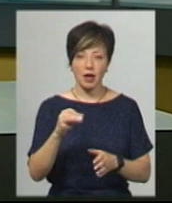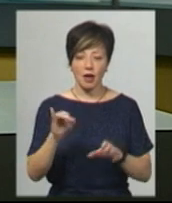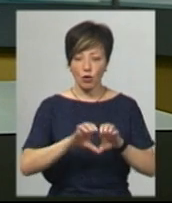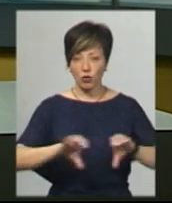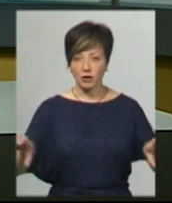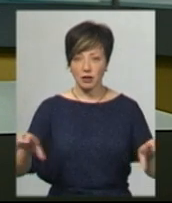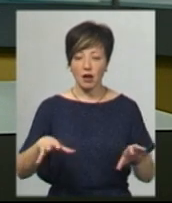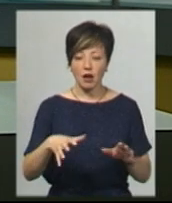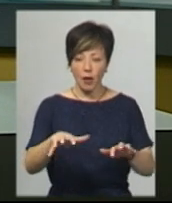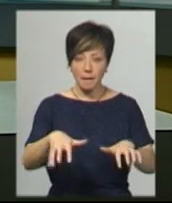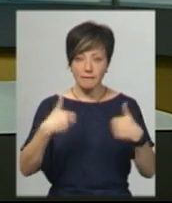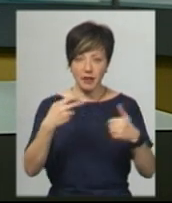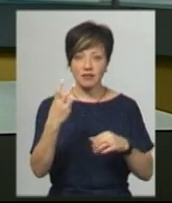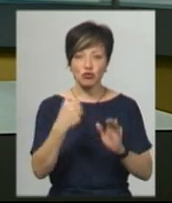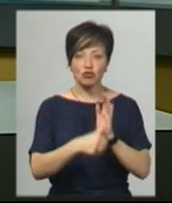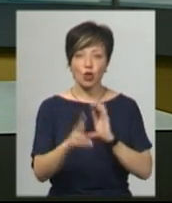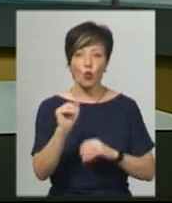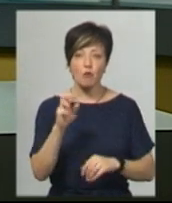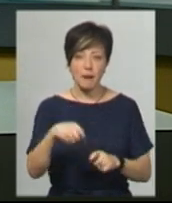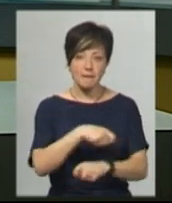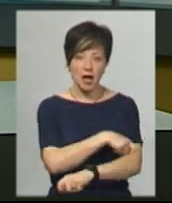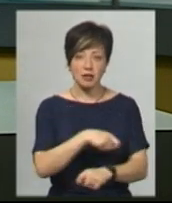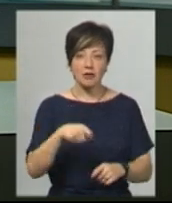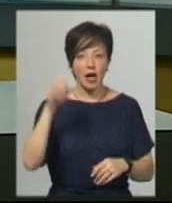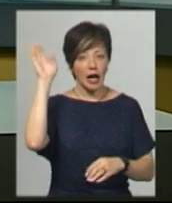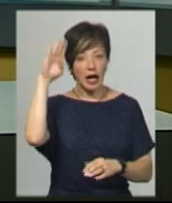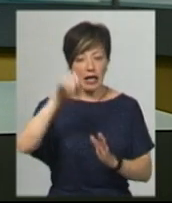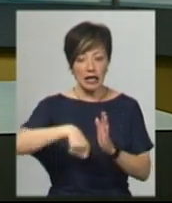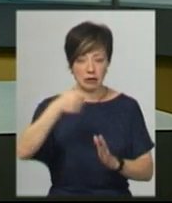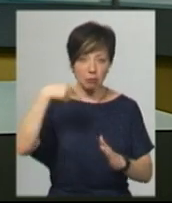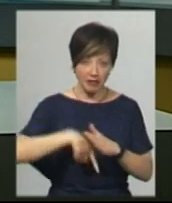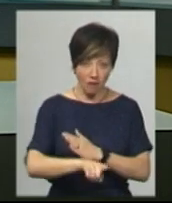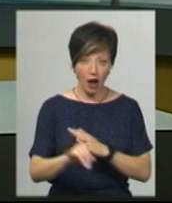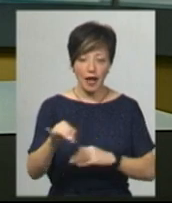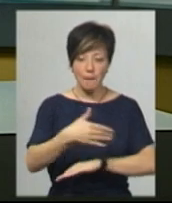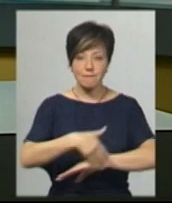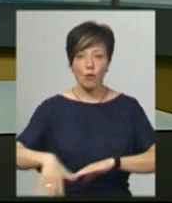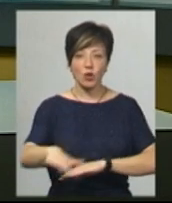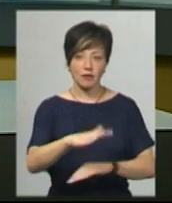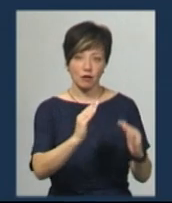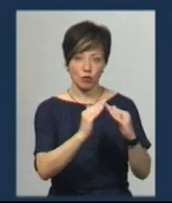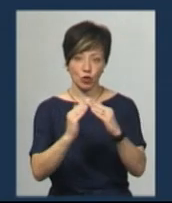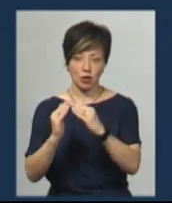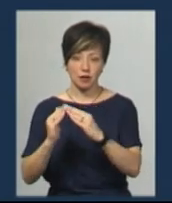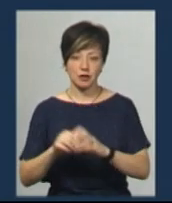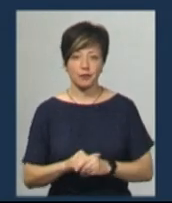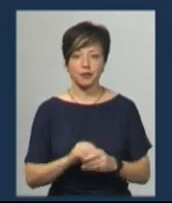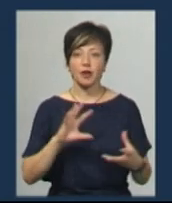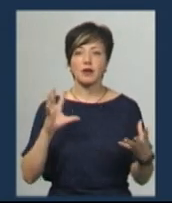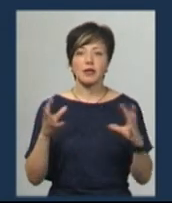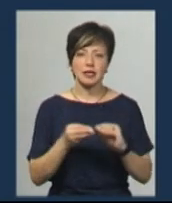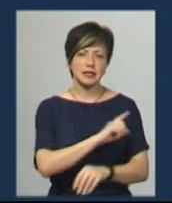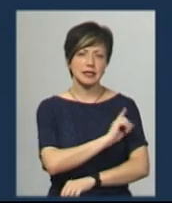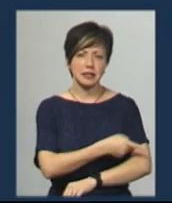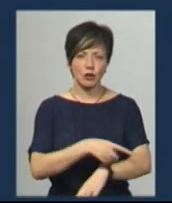відкачали 260 метрів кубічних води з криниць, підвалів та сподвір'їв домоволодінь. Внаслідок сильної